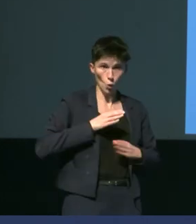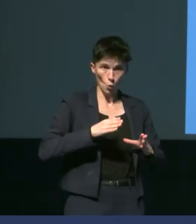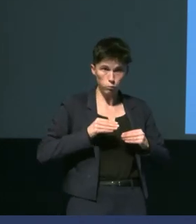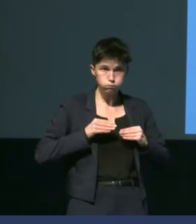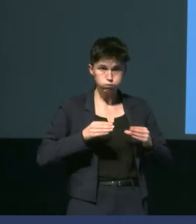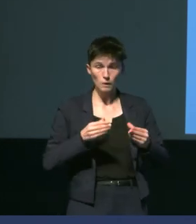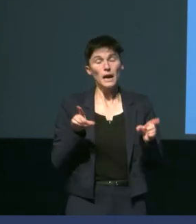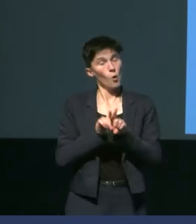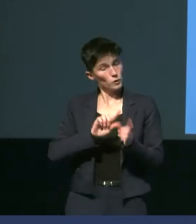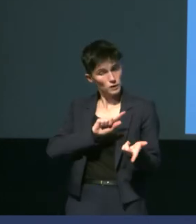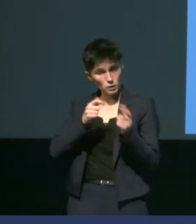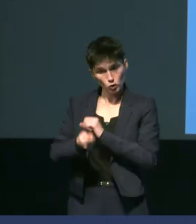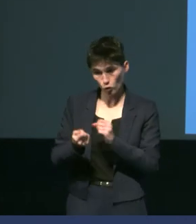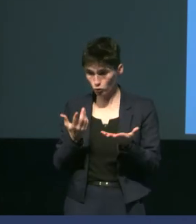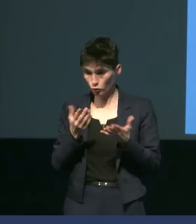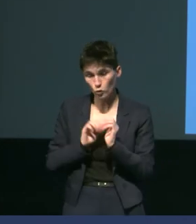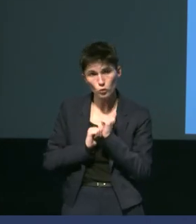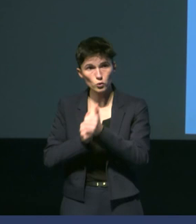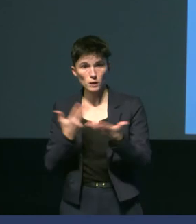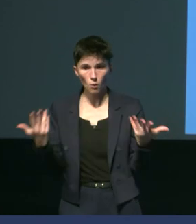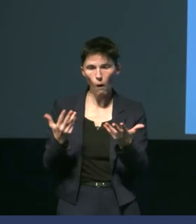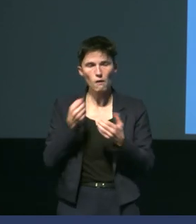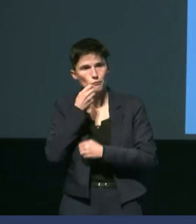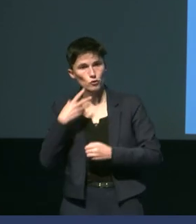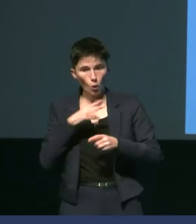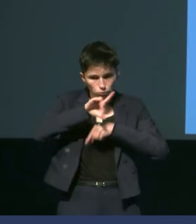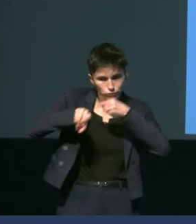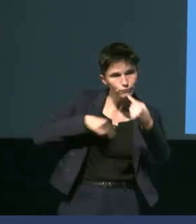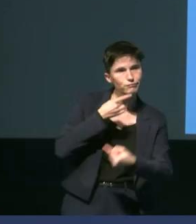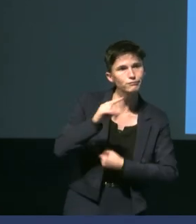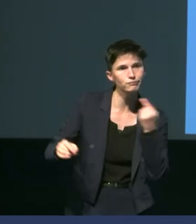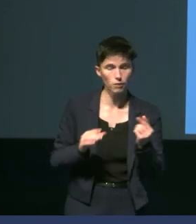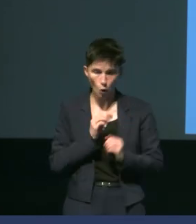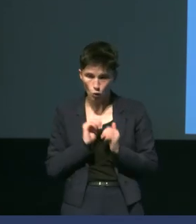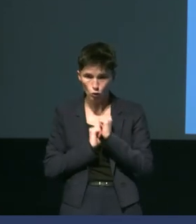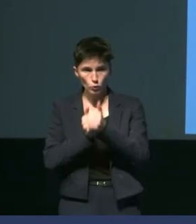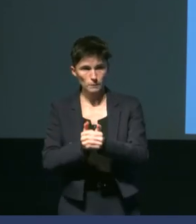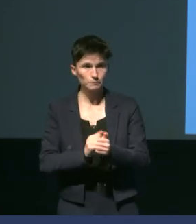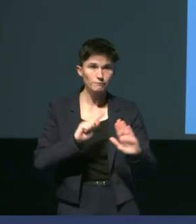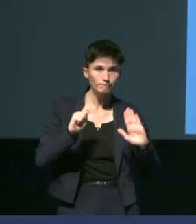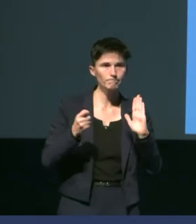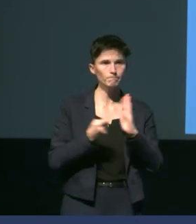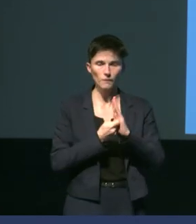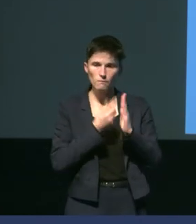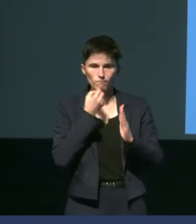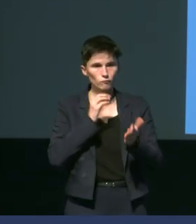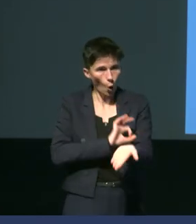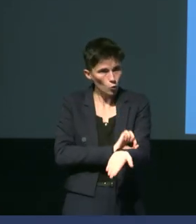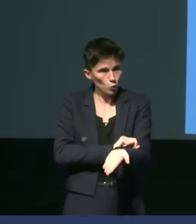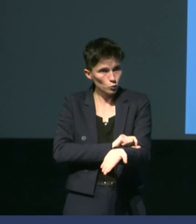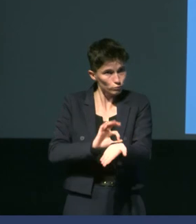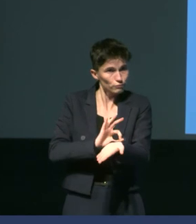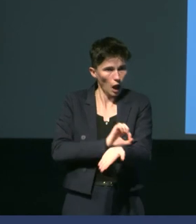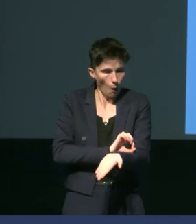en fonction du flux sanguin que ce tissu là va recevoir lorsque l'individu va envoyer son flux sanguin on parle de